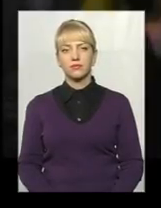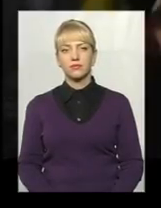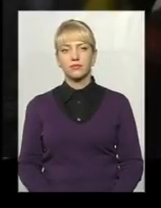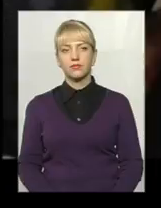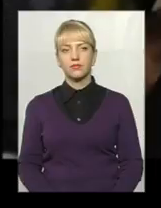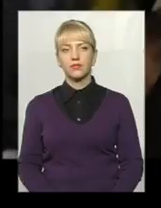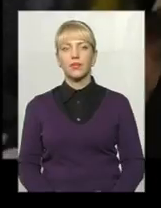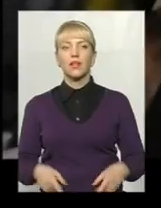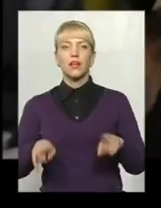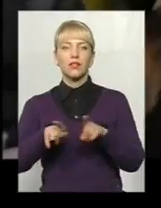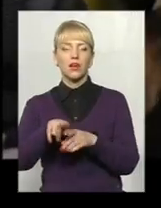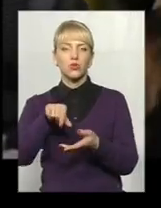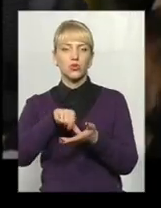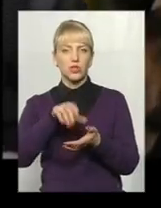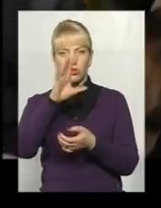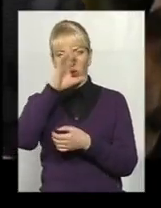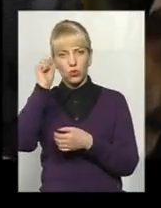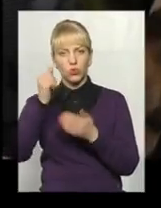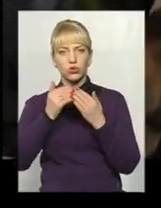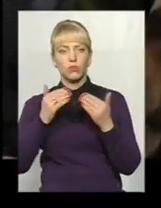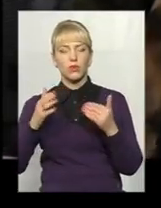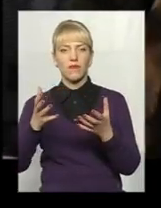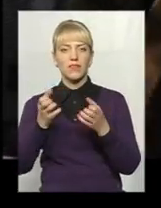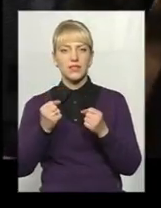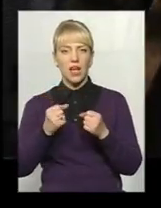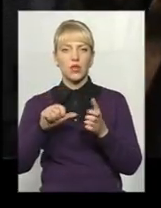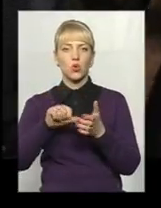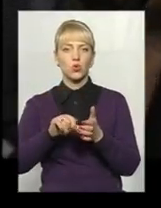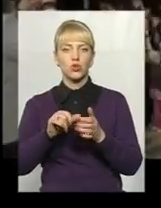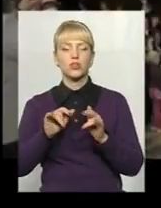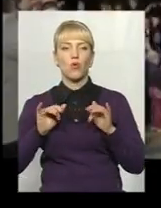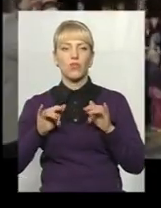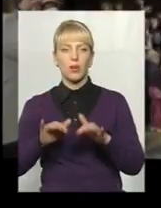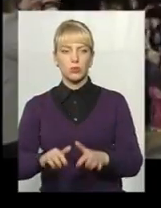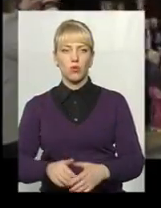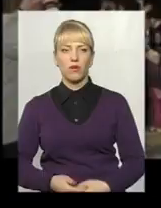Також учасники «Ночі музеї» взяли участь у флешмобі «Night of Museums».